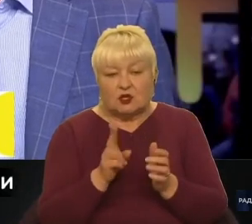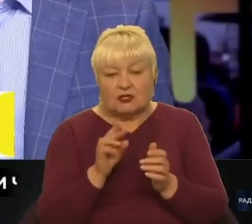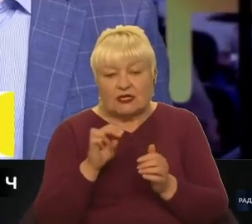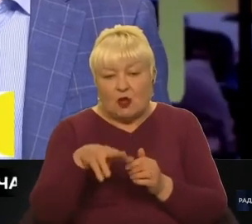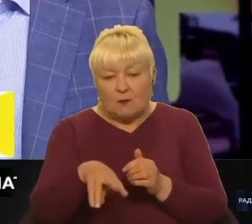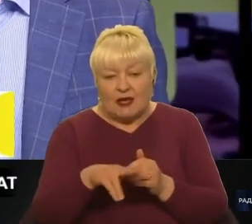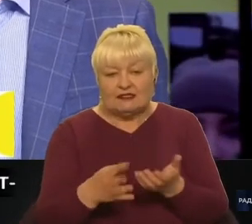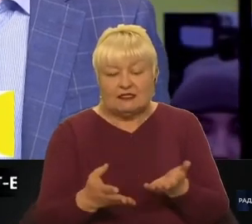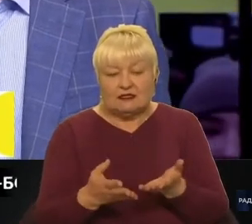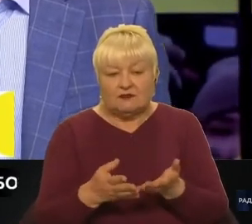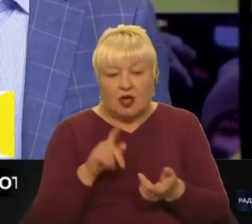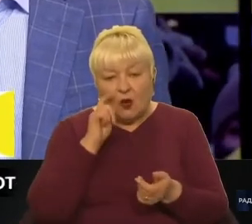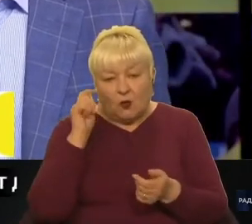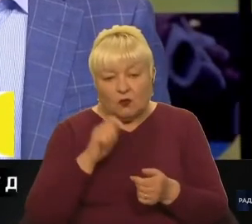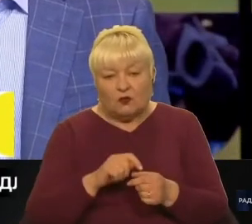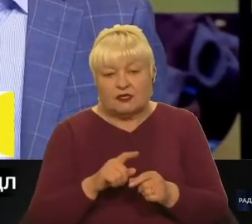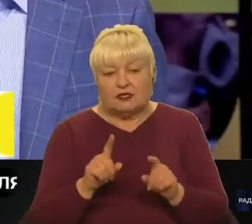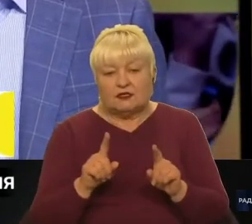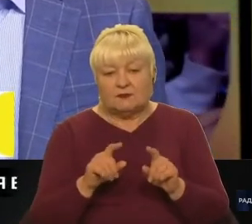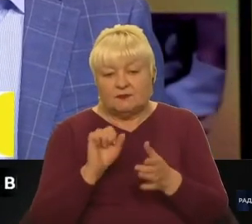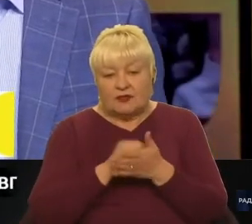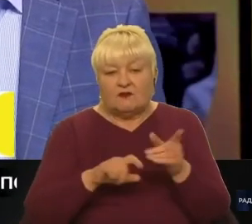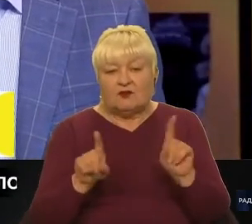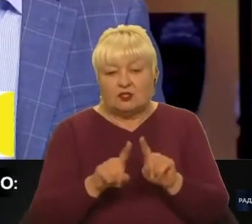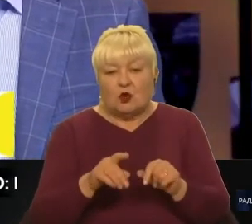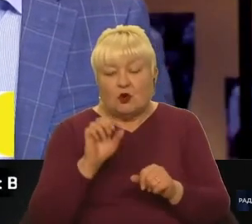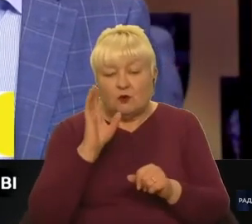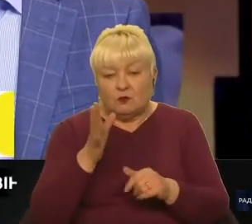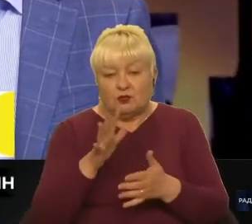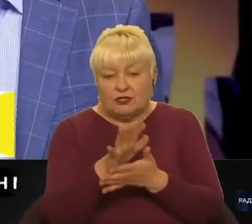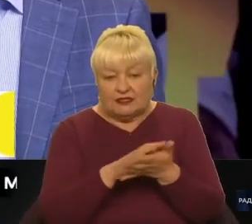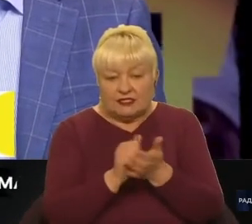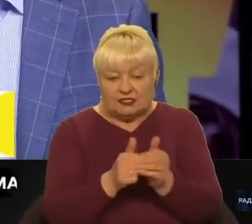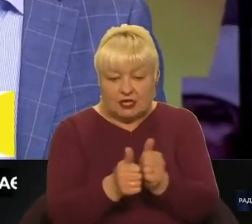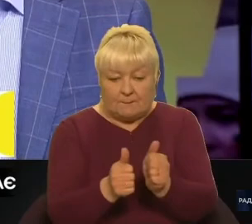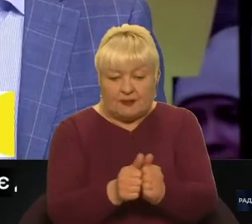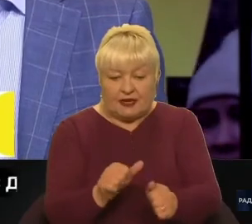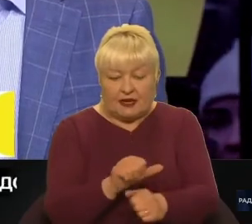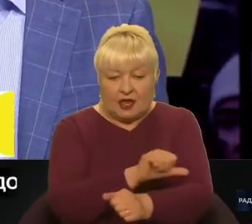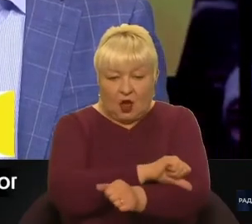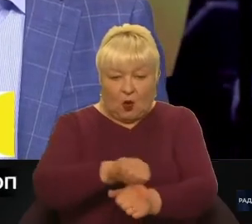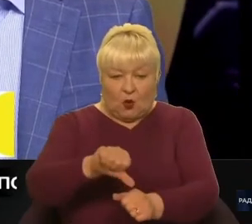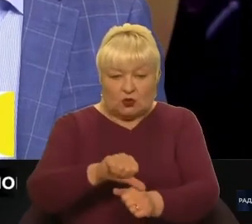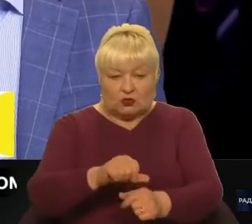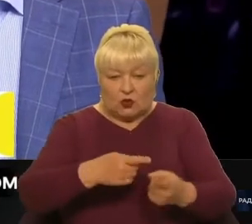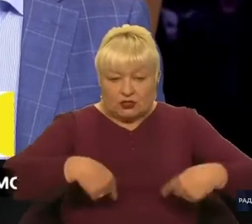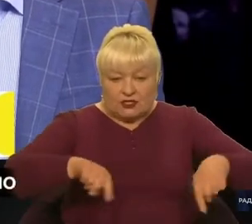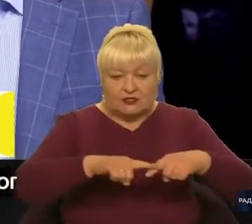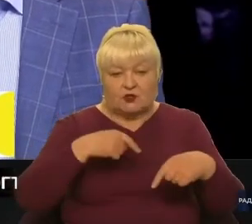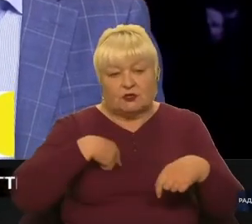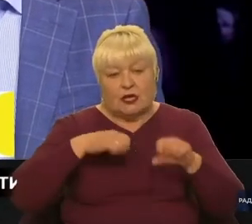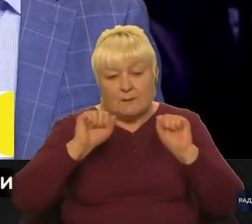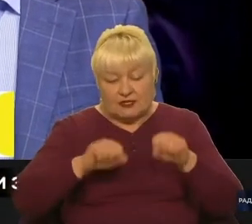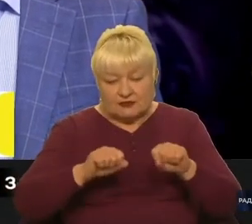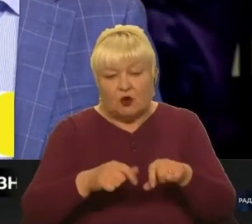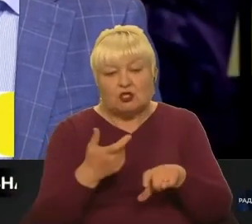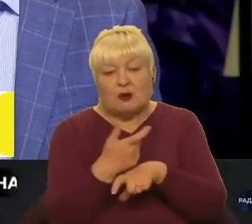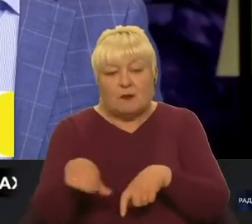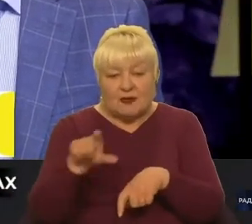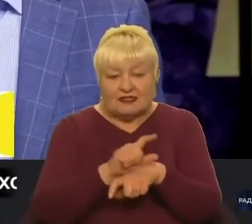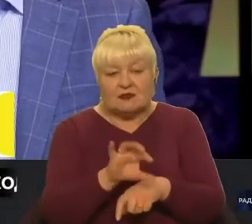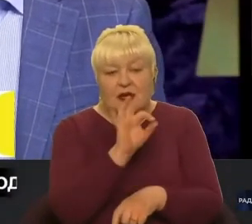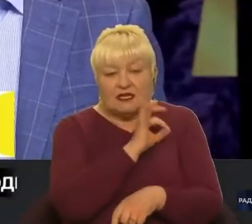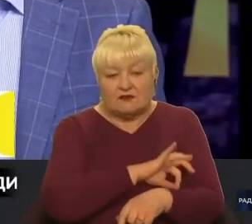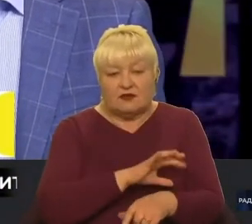України. безумовно, якщо ми будемо нищити тактичну авіацію в прикордонних зонах, то, безумовно, ми зможемо максимально ефективно